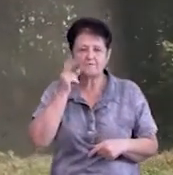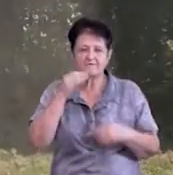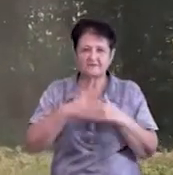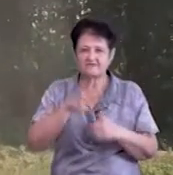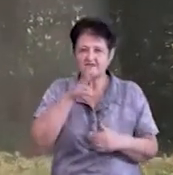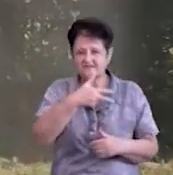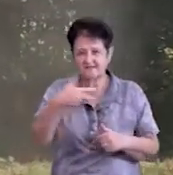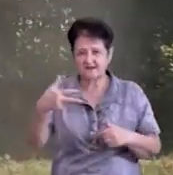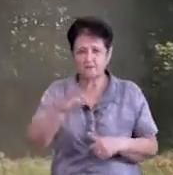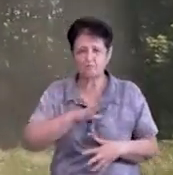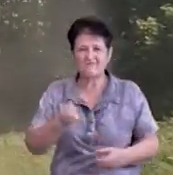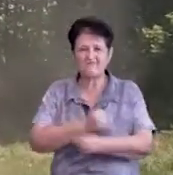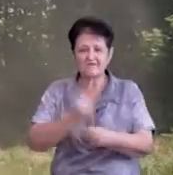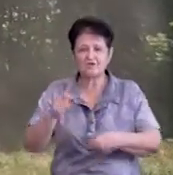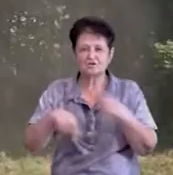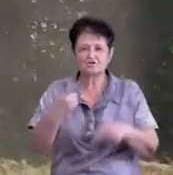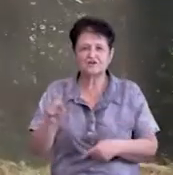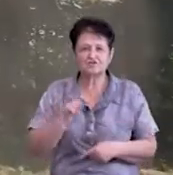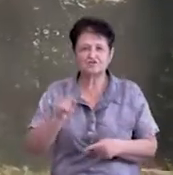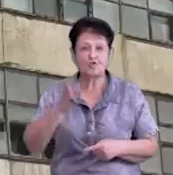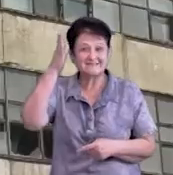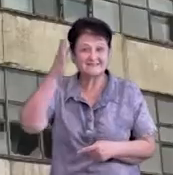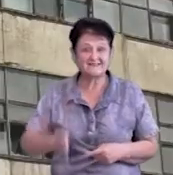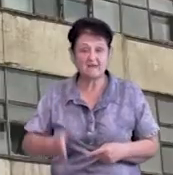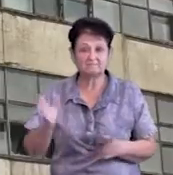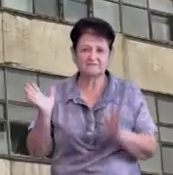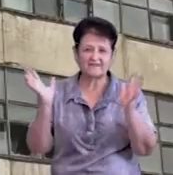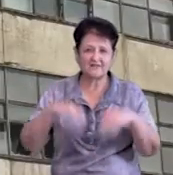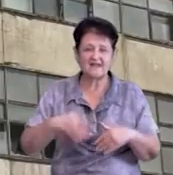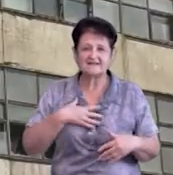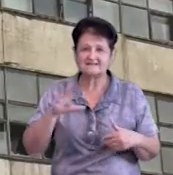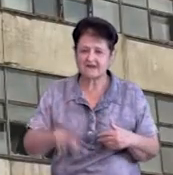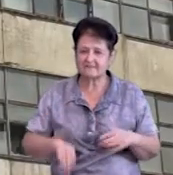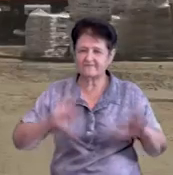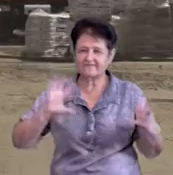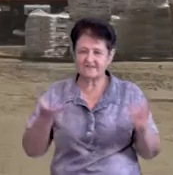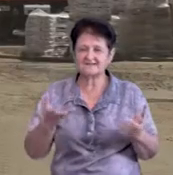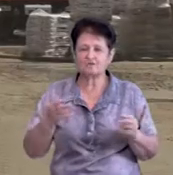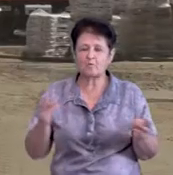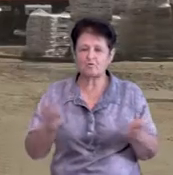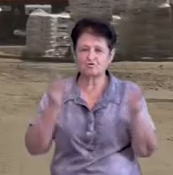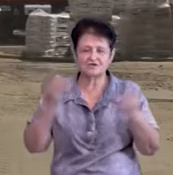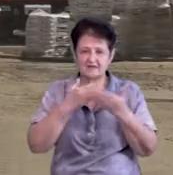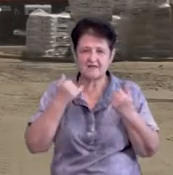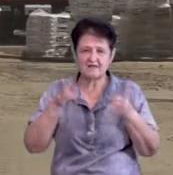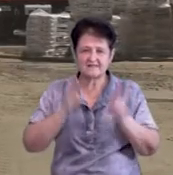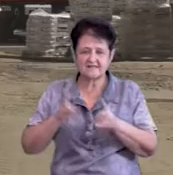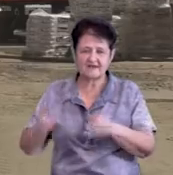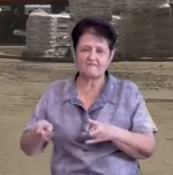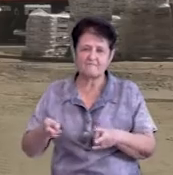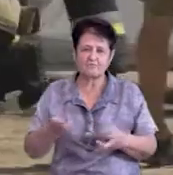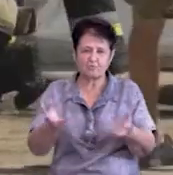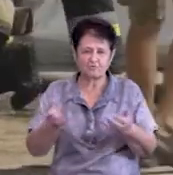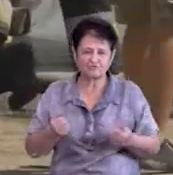районі третього поверху стався вибух, через що стіна завалилася. Загиблих наслідок пожежі нема, травму, пошкодження зв'язок